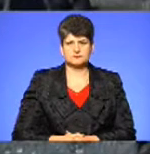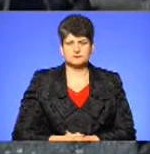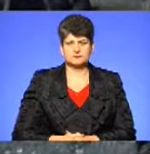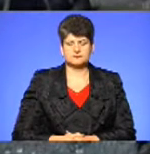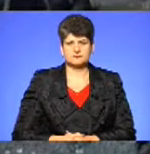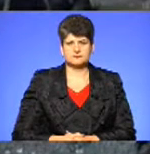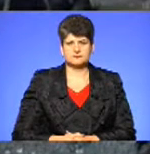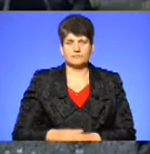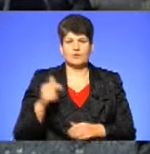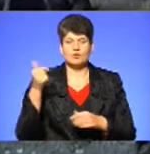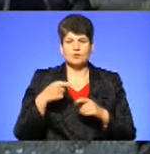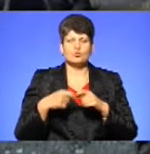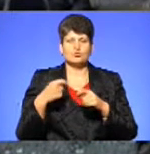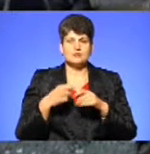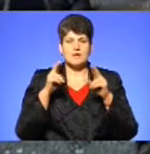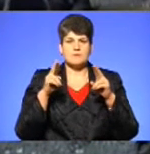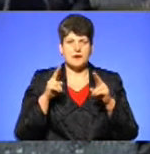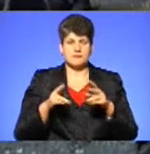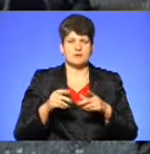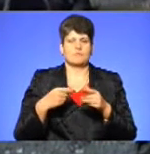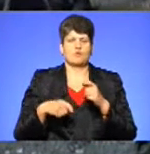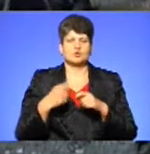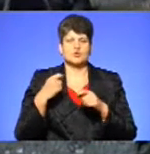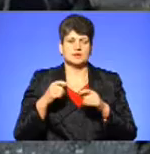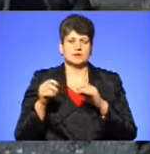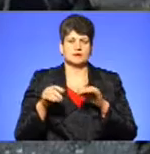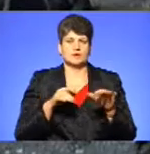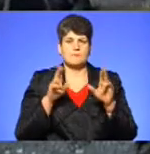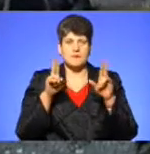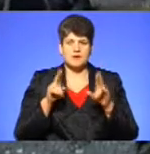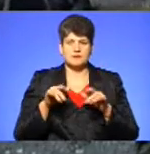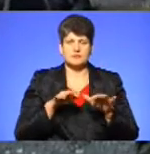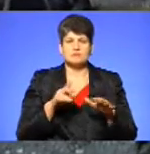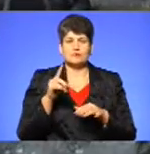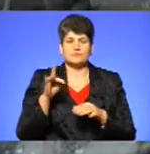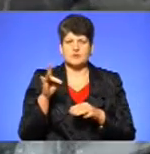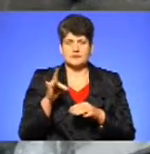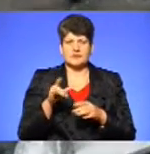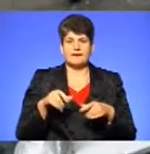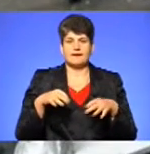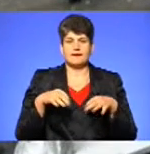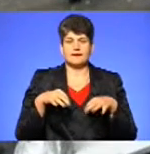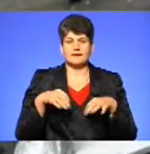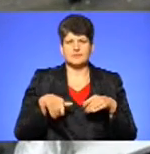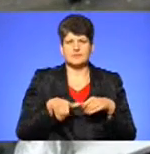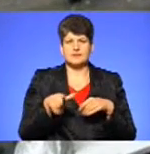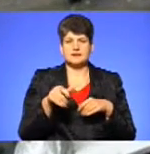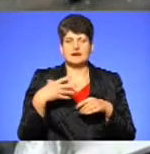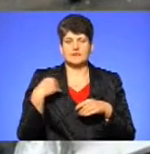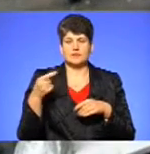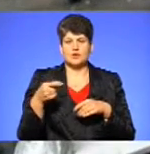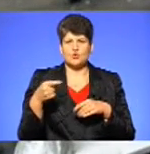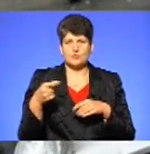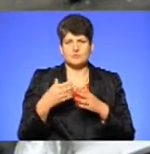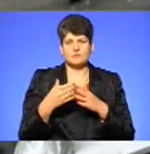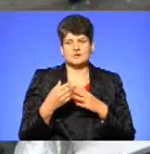Грубо порушення правил дорожнього руху стало причиною дорожньо-транспортної аварії в Зборізькому районі. На трасі Львів-Тернопіль 1 листопада близько 11